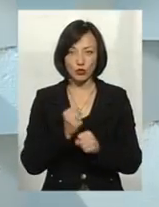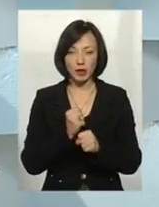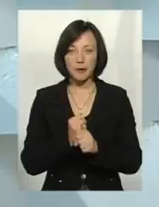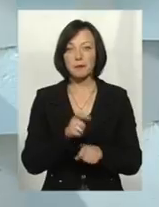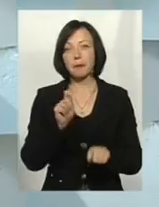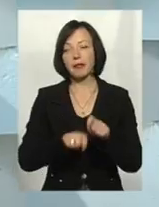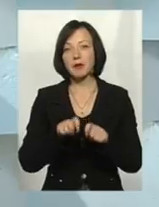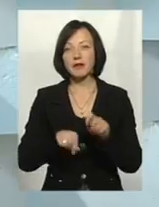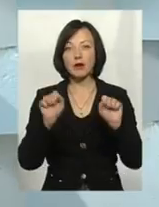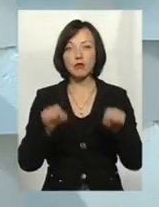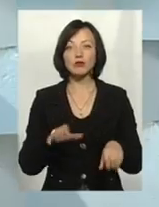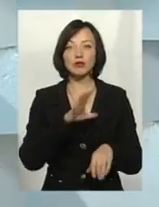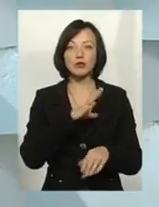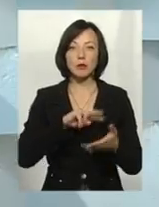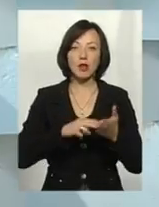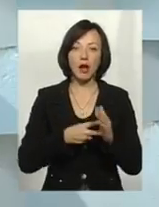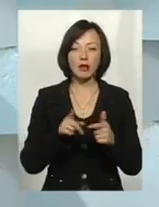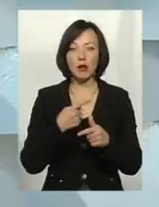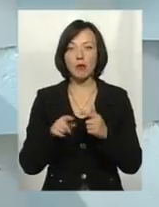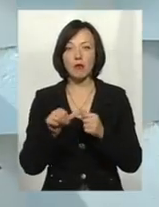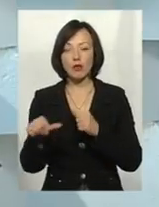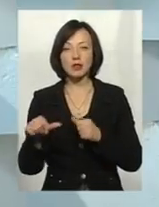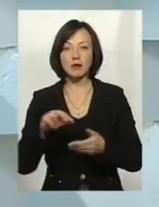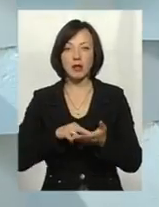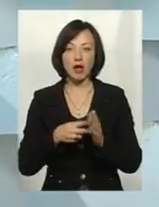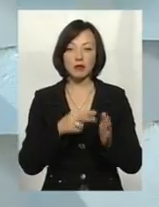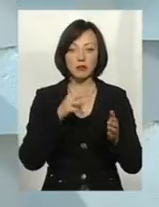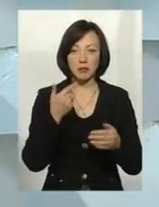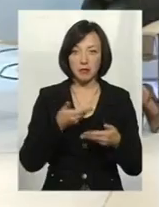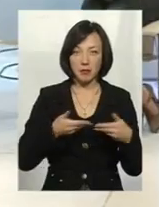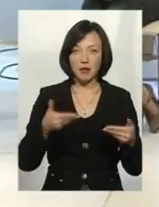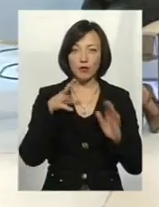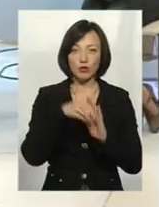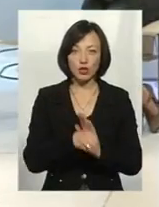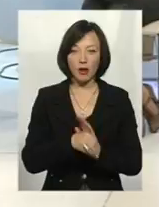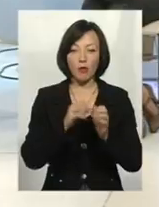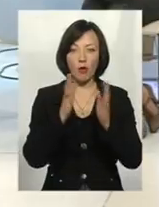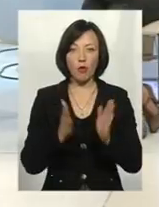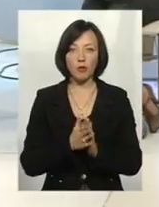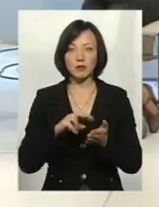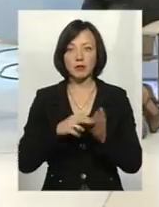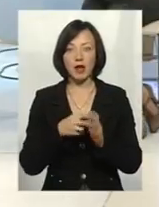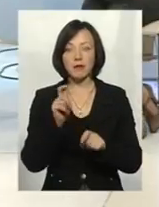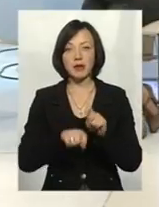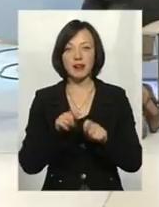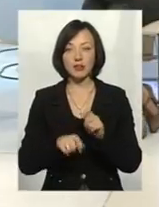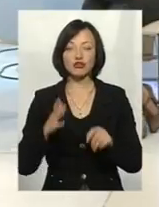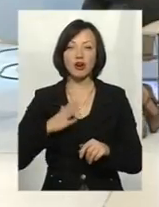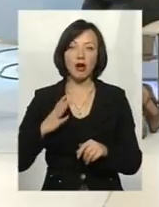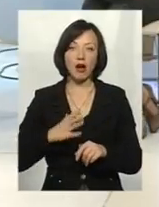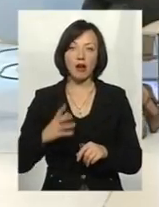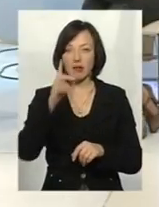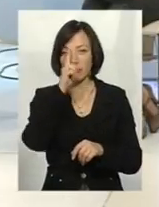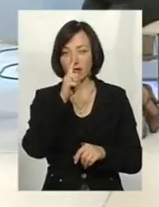Перевірка може бути здійснена планова або позапланова. Планова, це значить, ми включаємо їх комплексний план перевірки і чекаємо